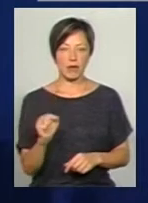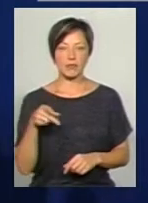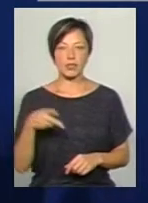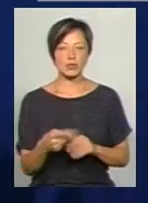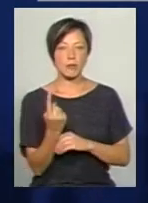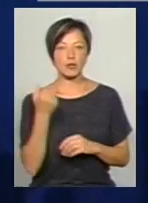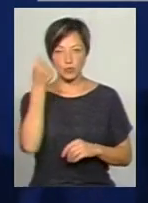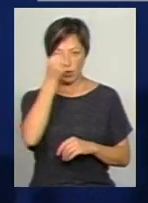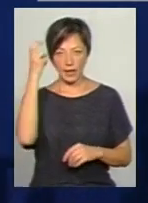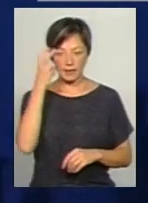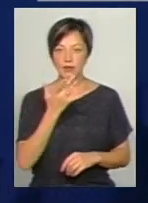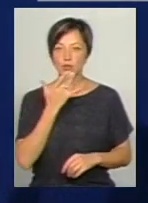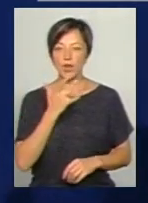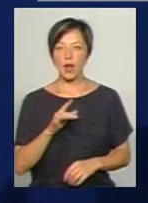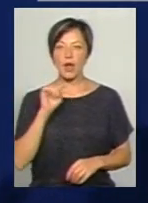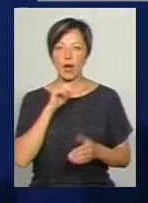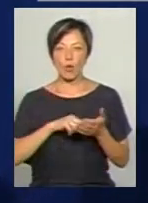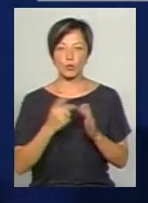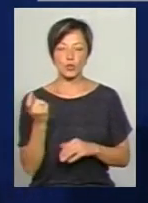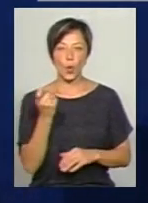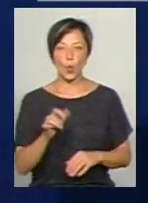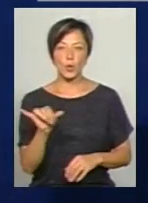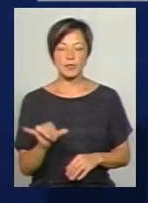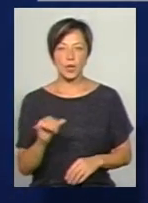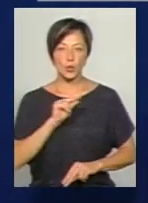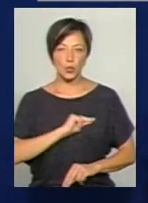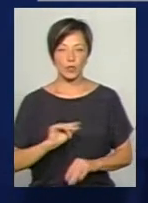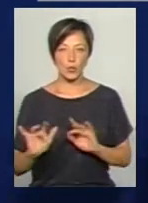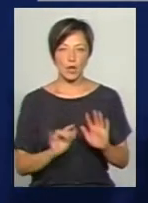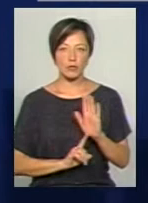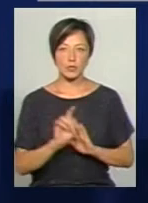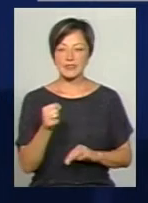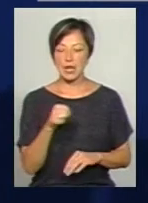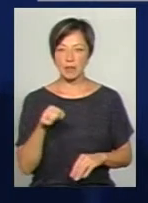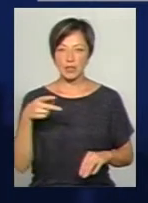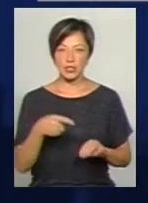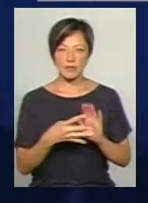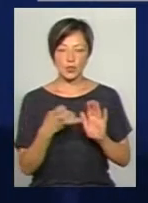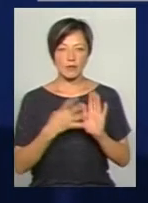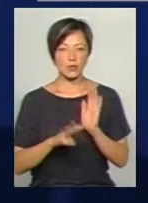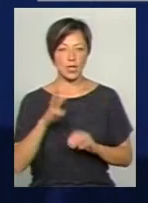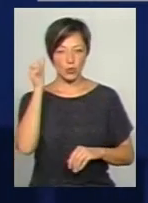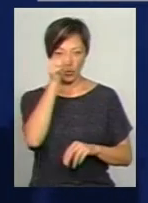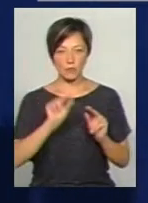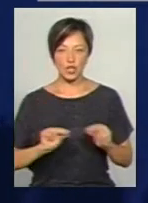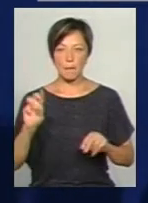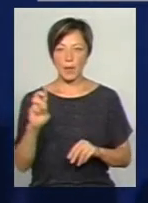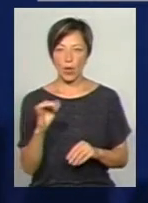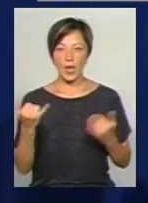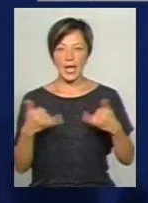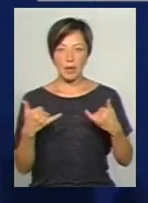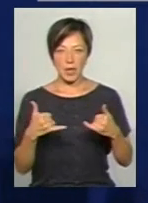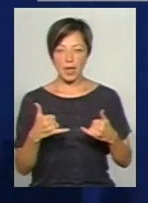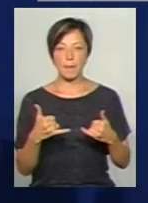2001 – Київський національний економічний університет. Трудову діяльність розпочав в серпні 1993 року вчителем біології та